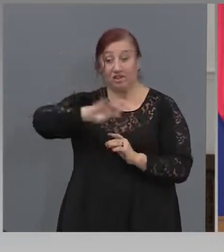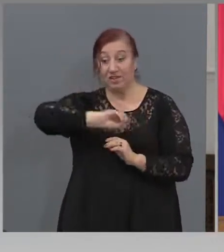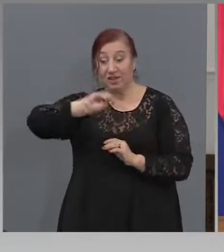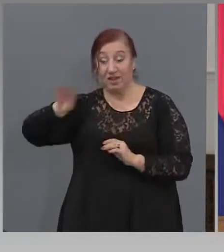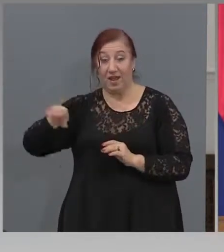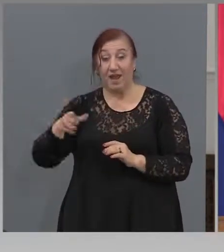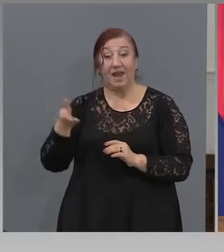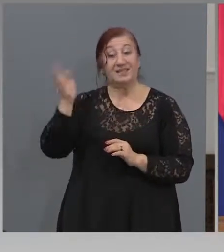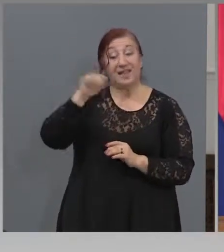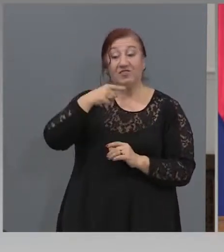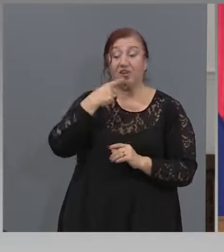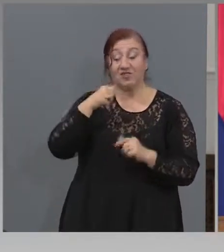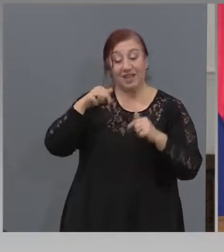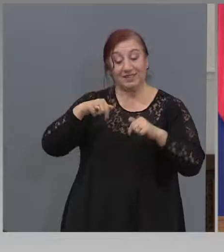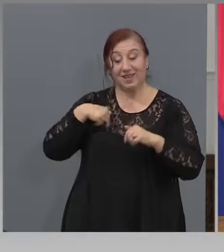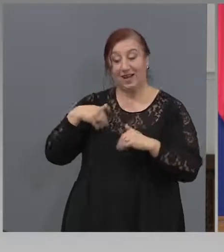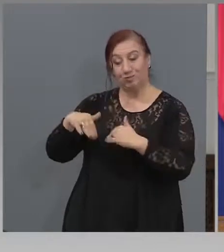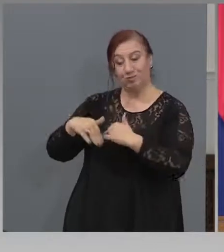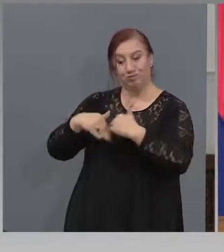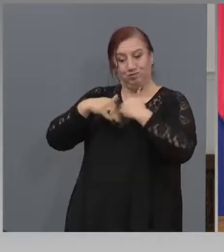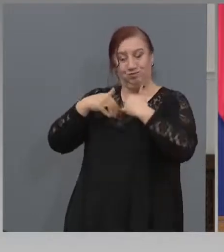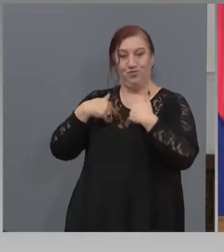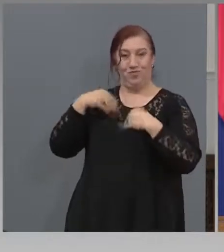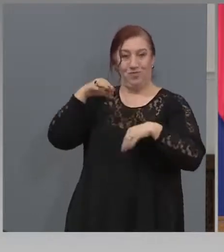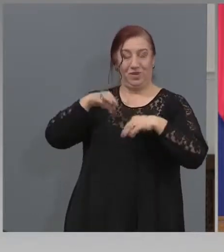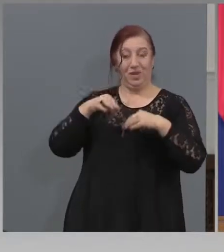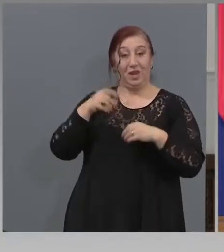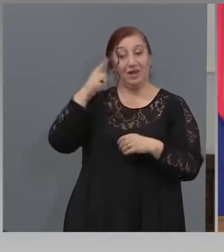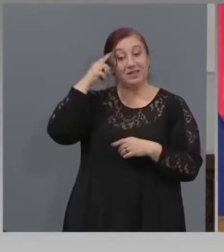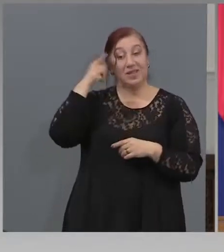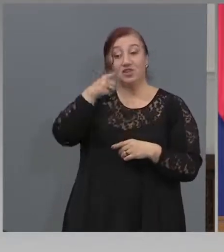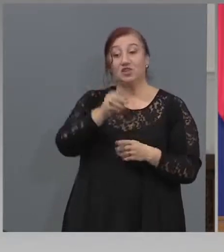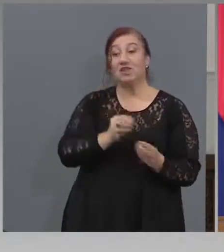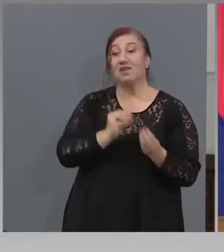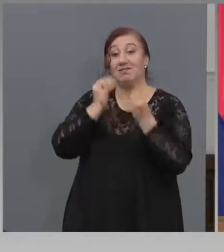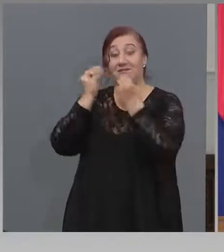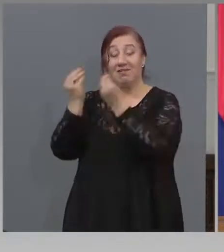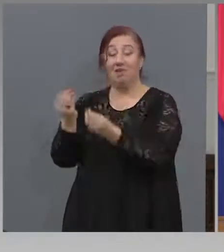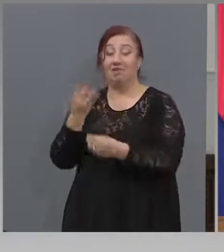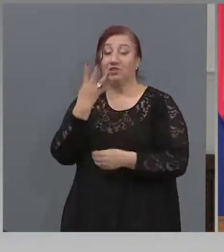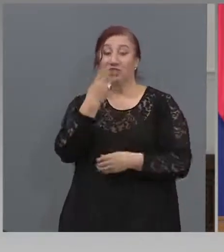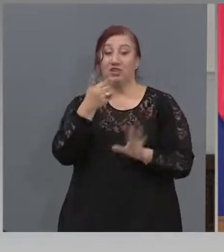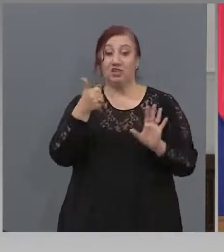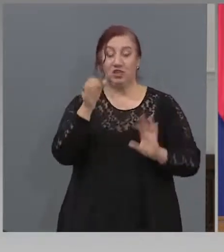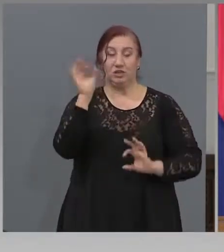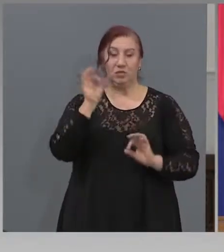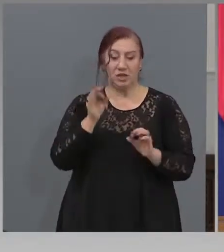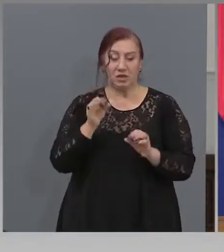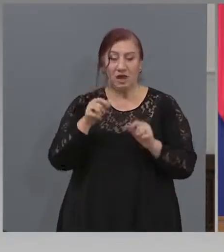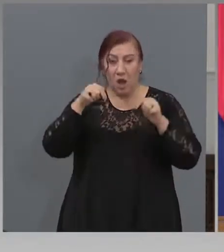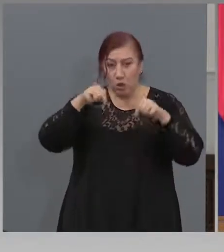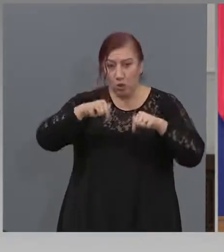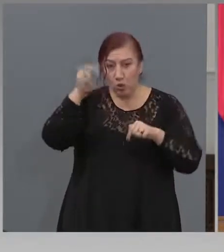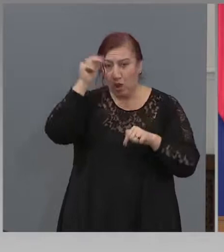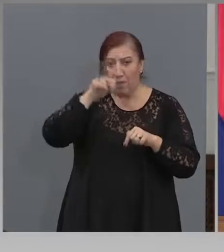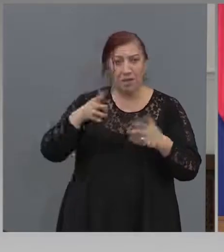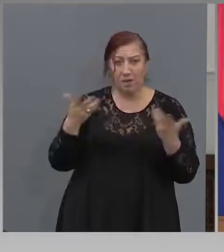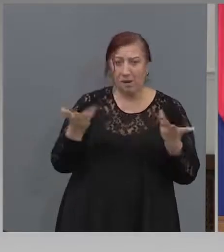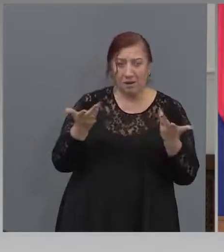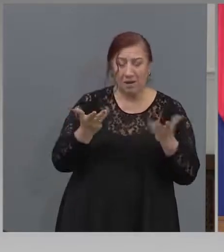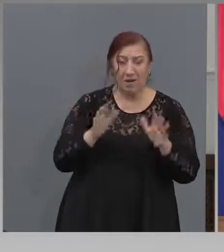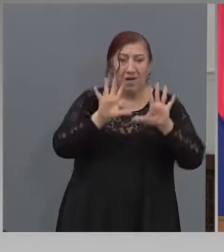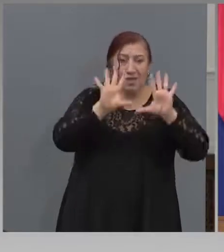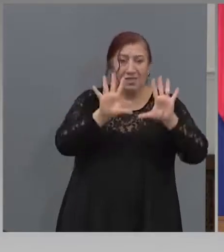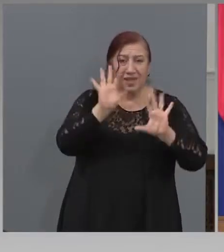подкрепи, знаеш си дала 46%. Тук 10% и то след като